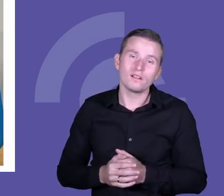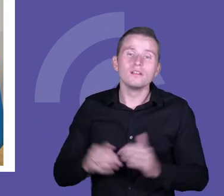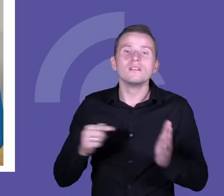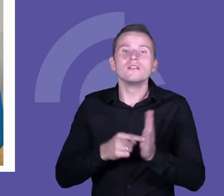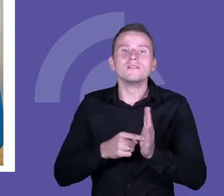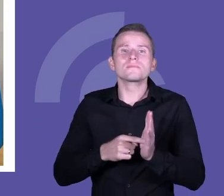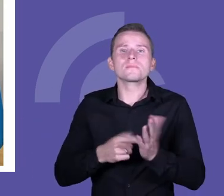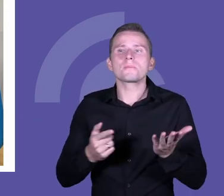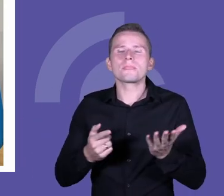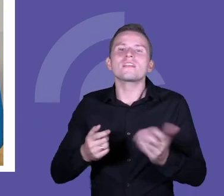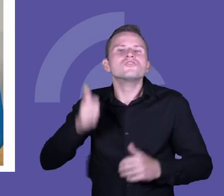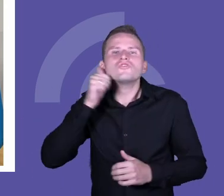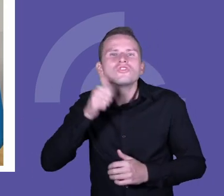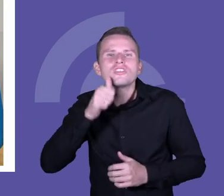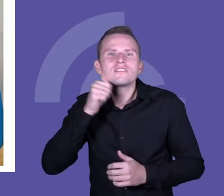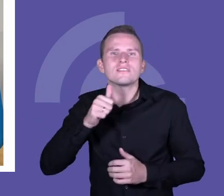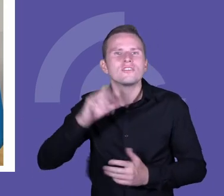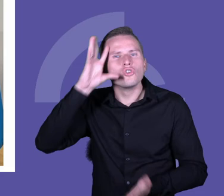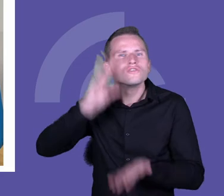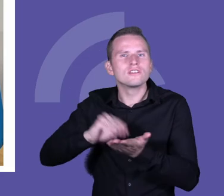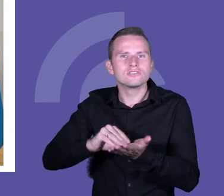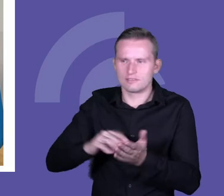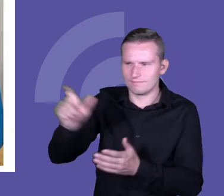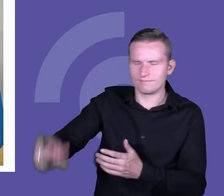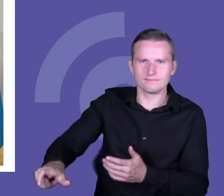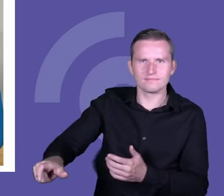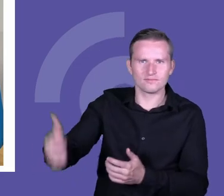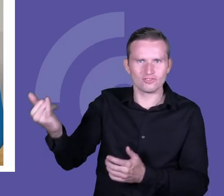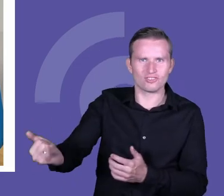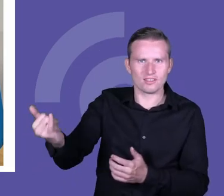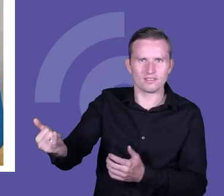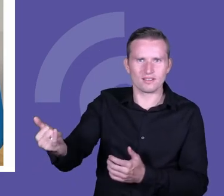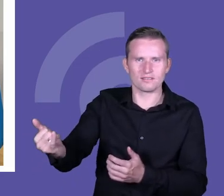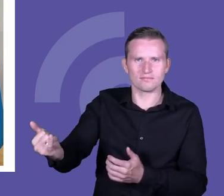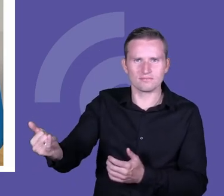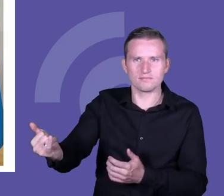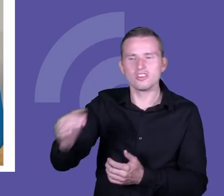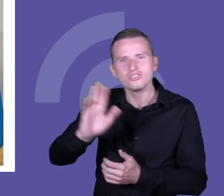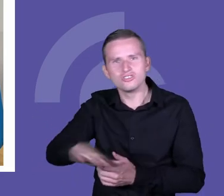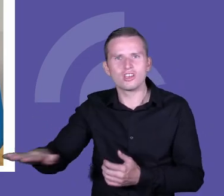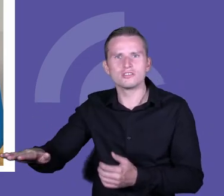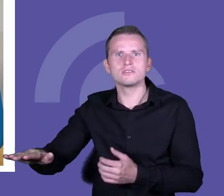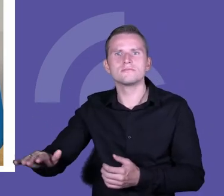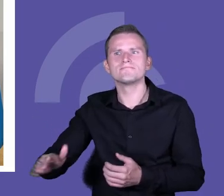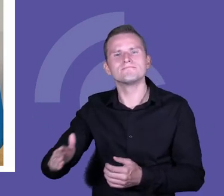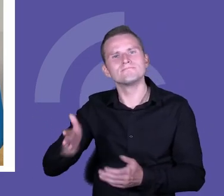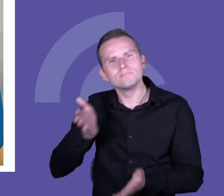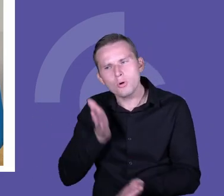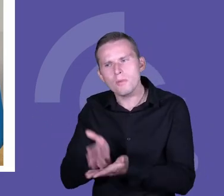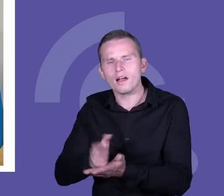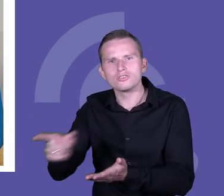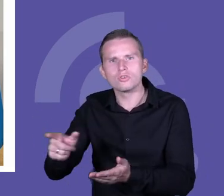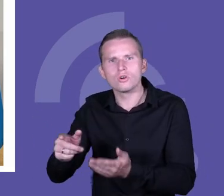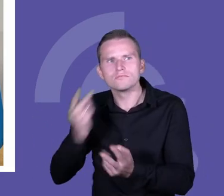jak to codzienne doświadczenie dziecka tak kreować, tak projektować, żeby ono było tym dobrym. Żeby młody